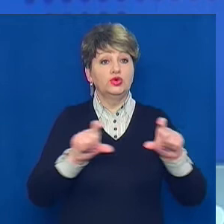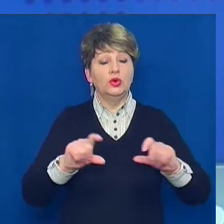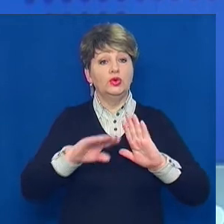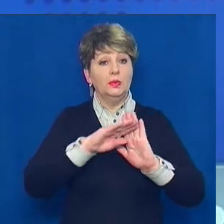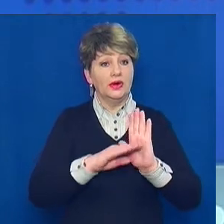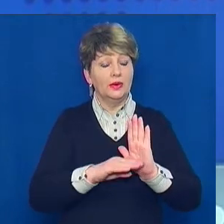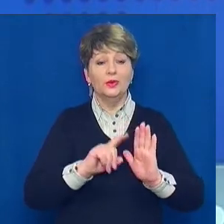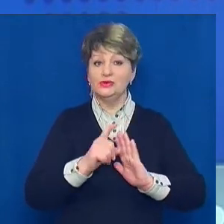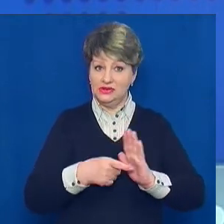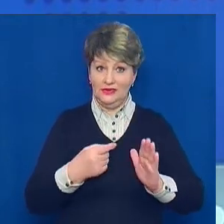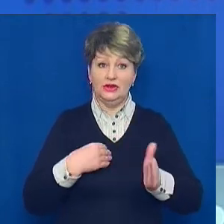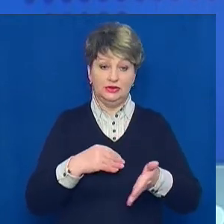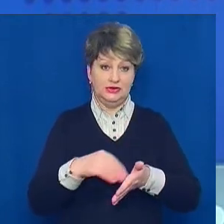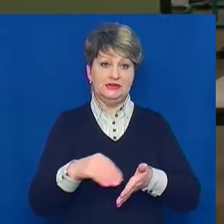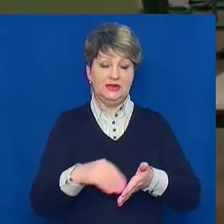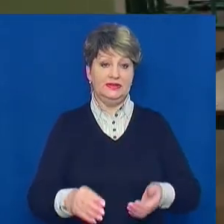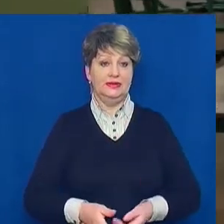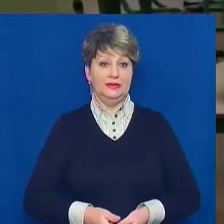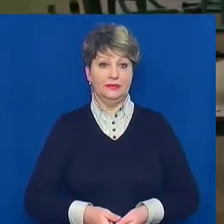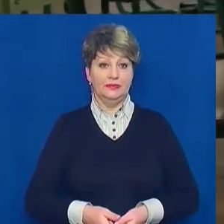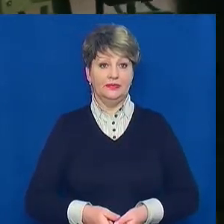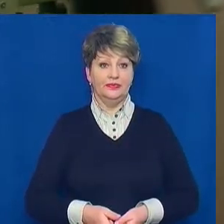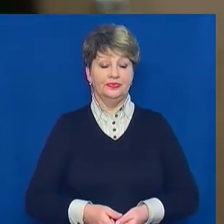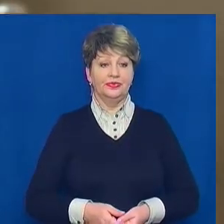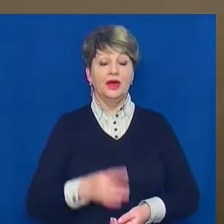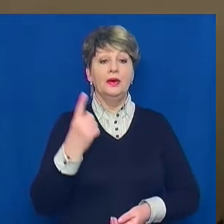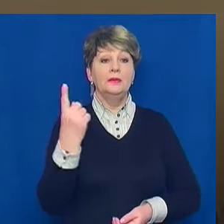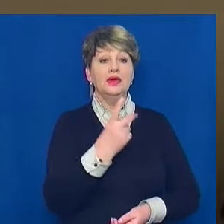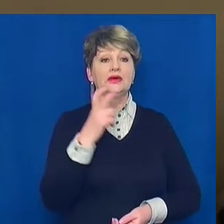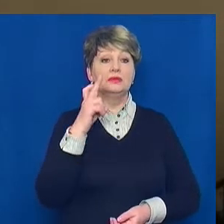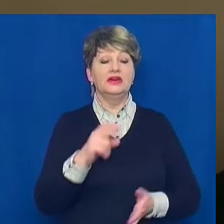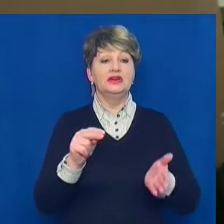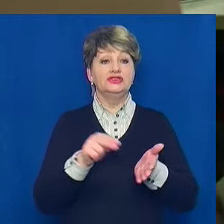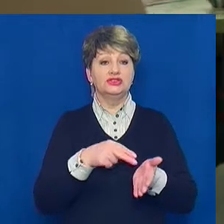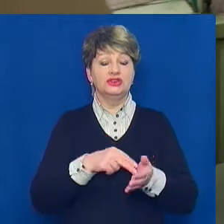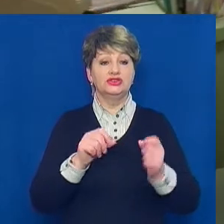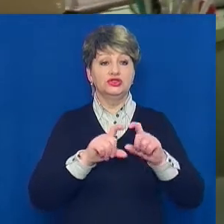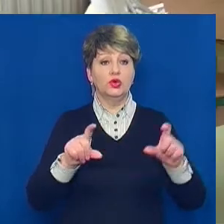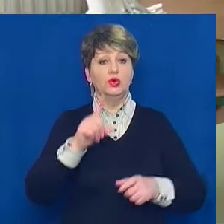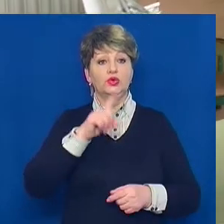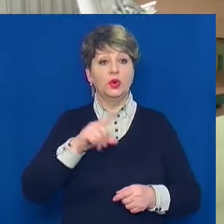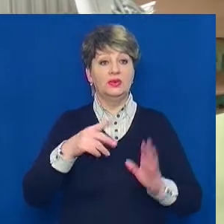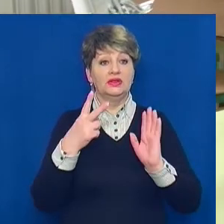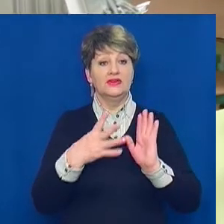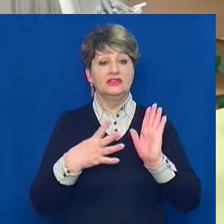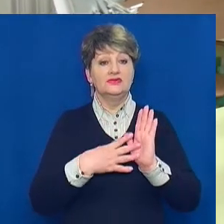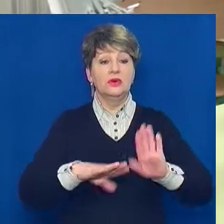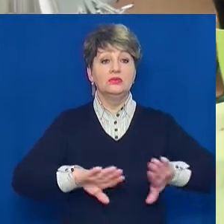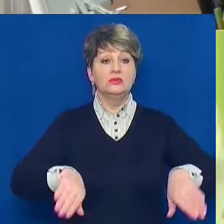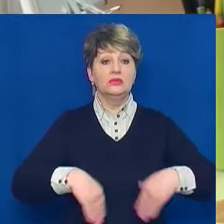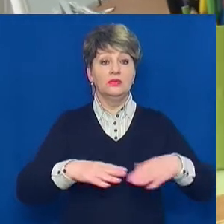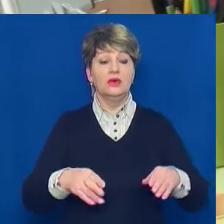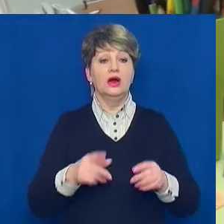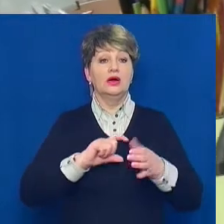з'ясовували наші кореспонденти. У першому Б черкаської спеціалізованої школи номер 28 порожньо. Клас